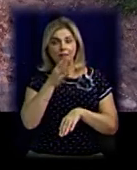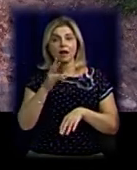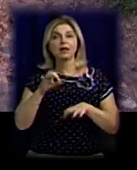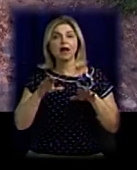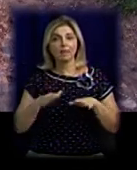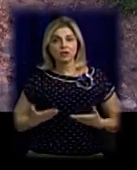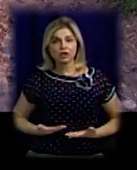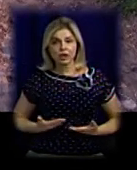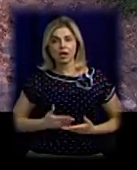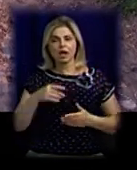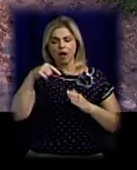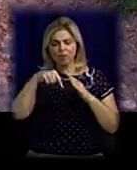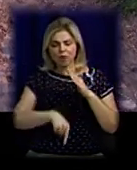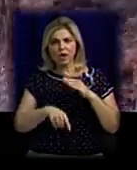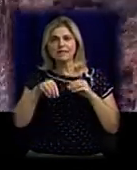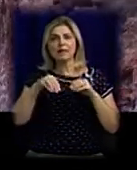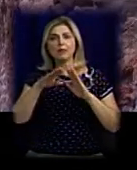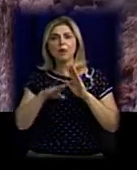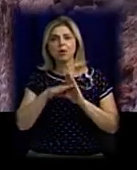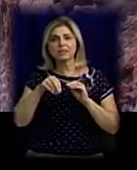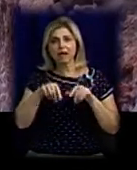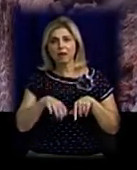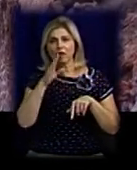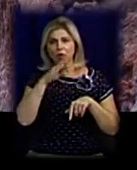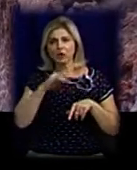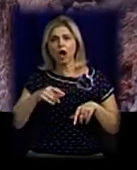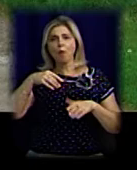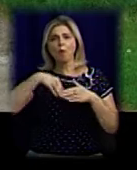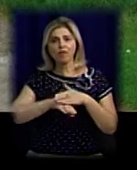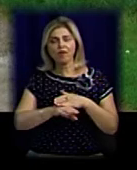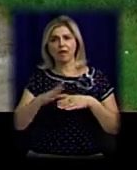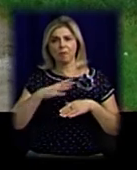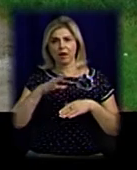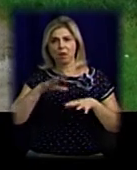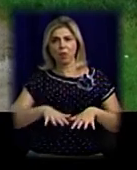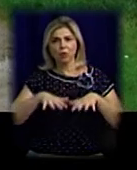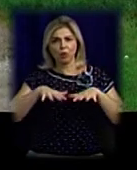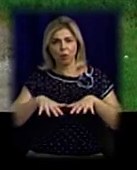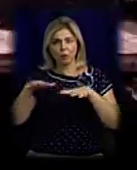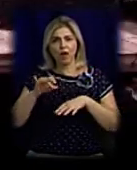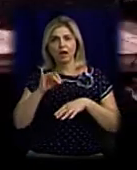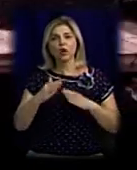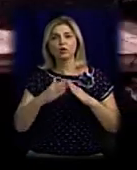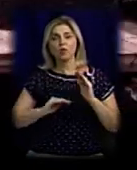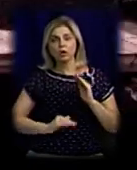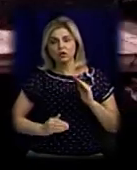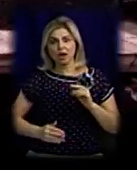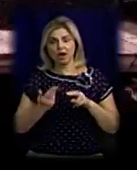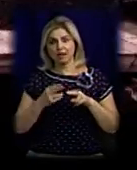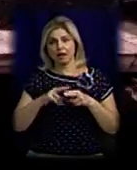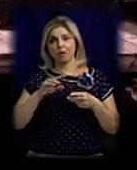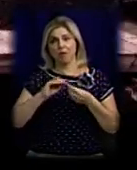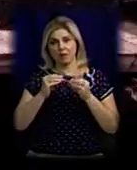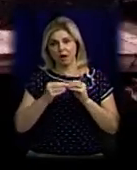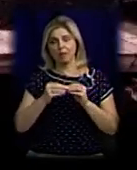високий рівень підземних вод на вулицях, в подвалах на подвір'ях були потопи. В деяких приватних володіннях ця проблема актуальна і